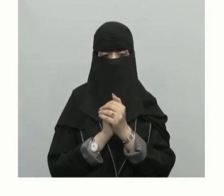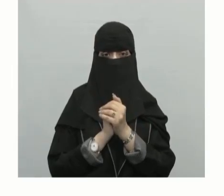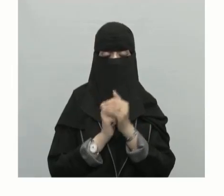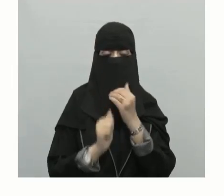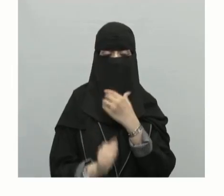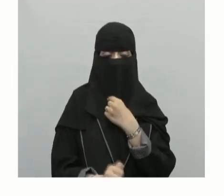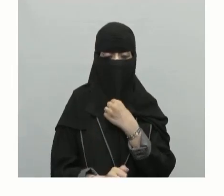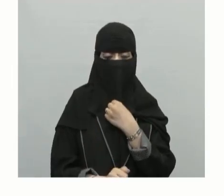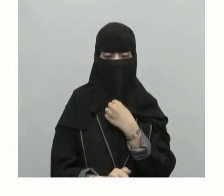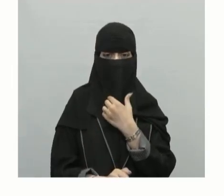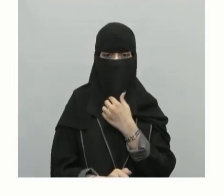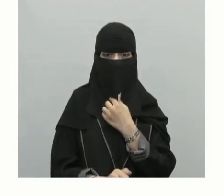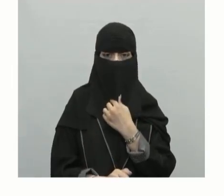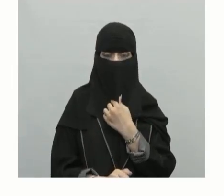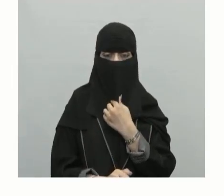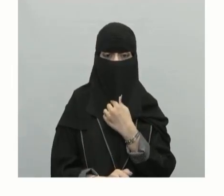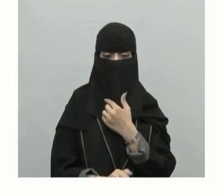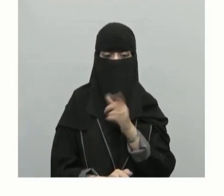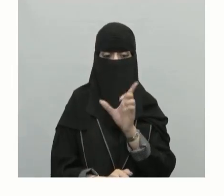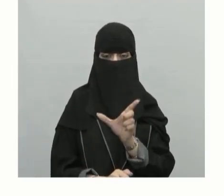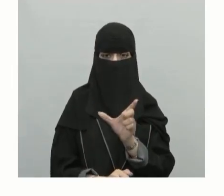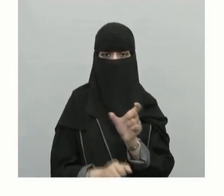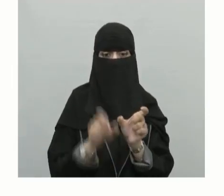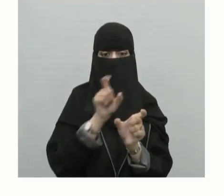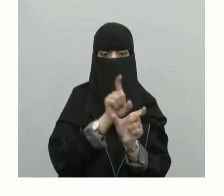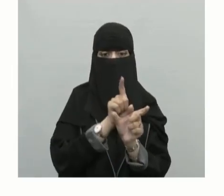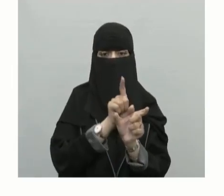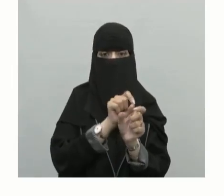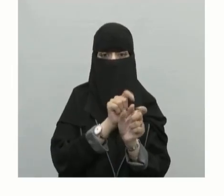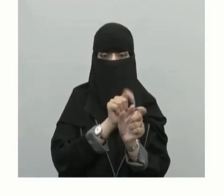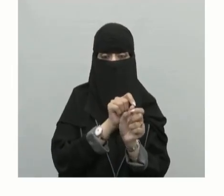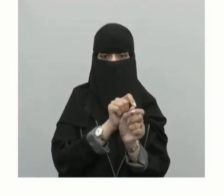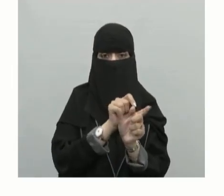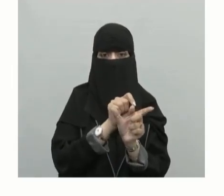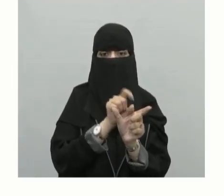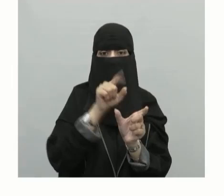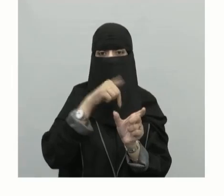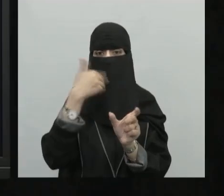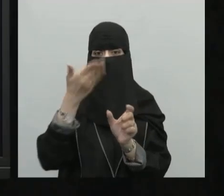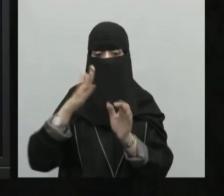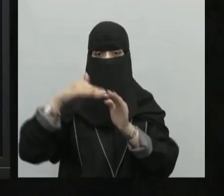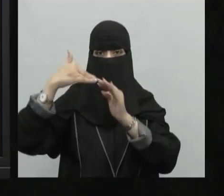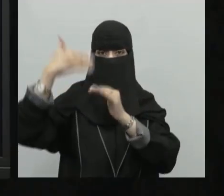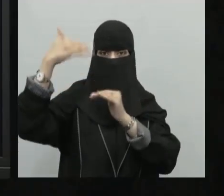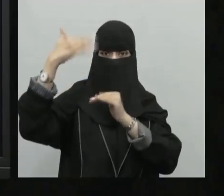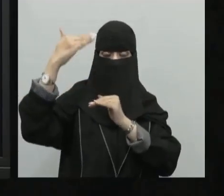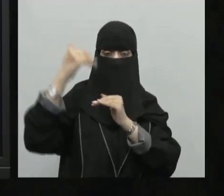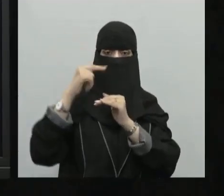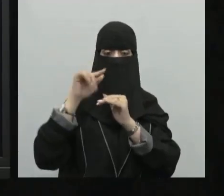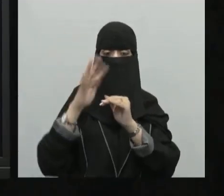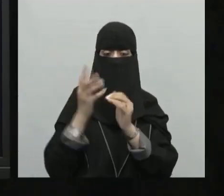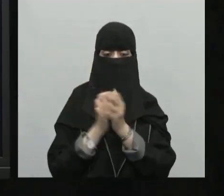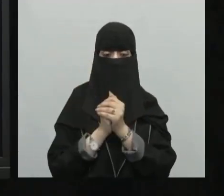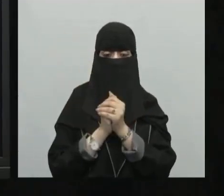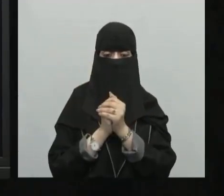الطلاب نتجه إلى الشمال إذن بعد خط الاستواء كدائرة عرض رئيسية